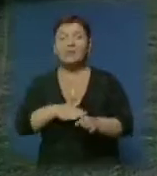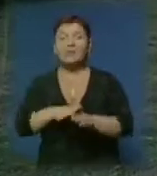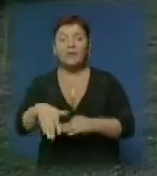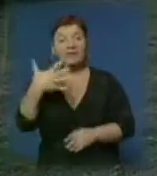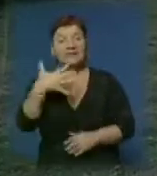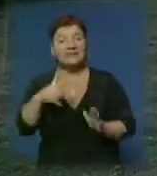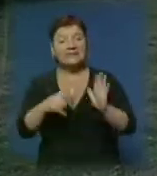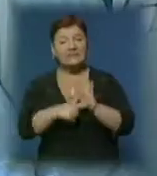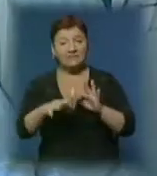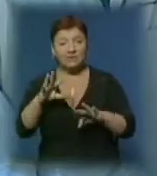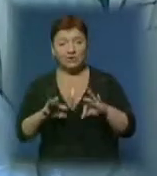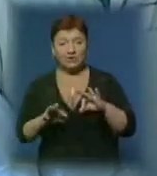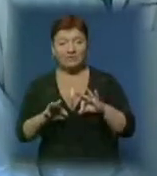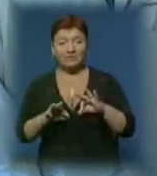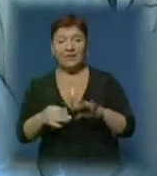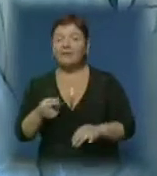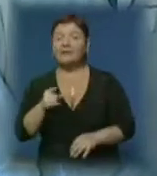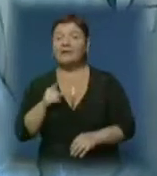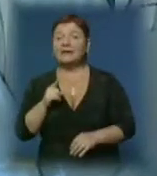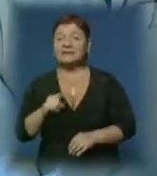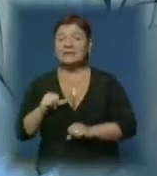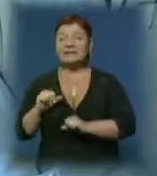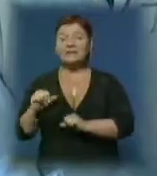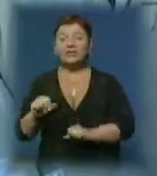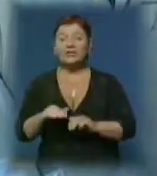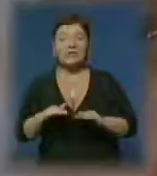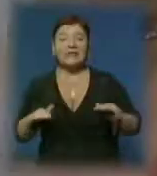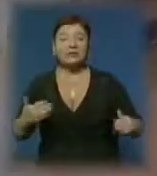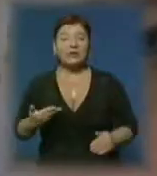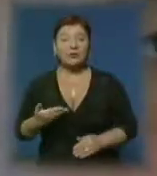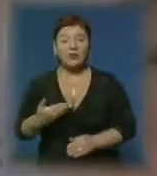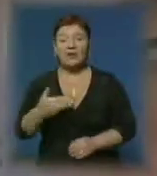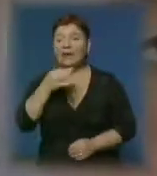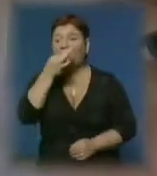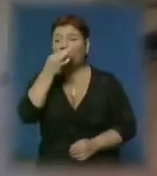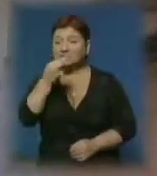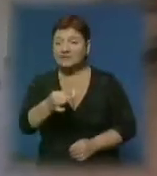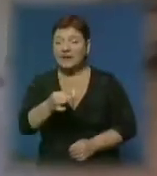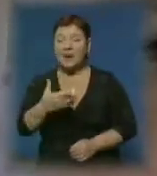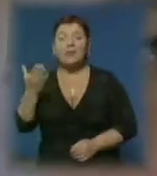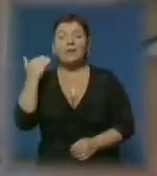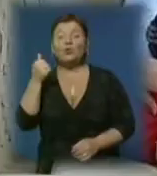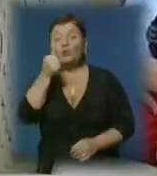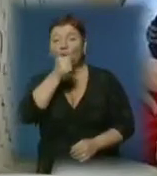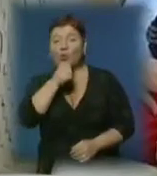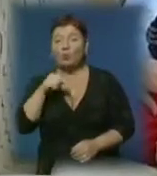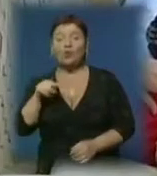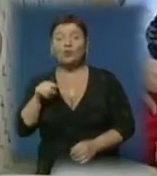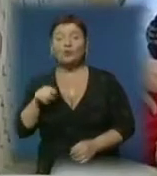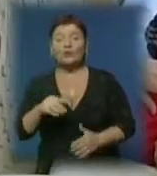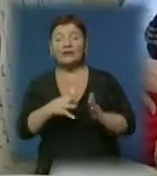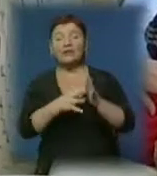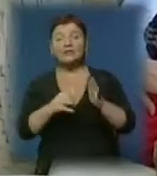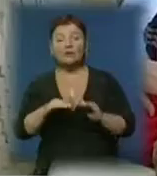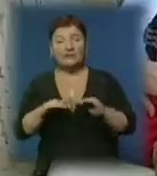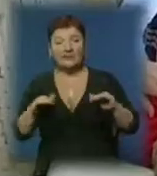57%. На це завідувач відділення дитячої хірургії зауважує. Лише минулого року тут госпіталізували 900